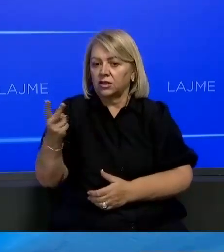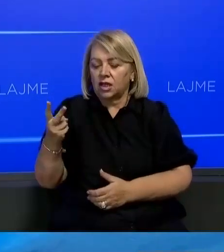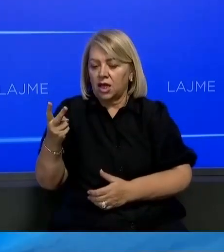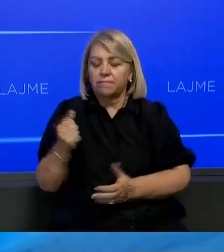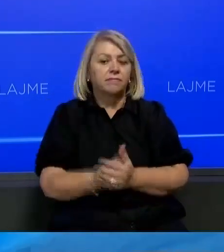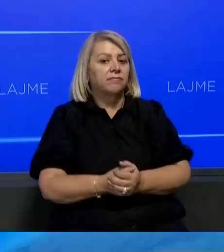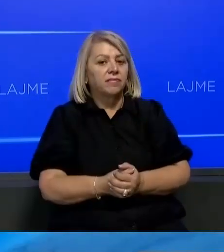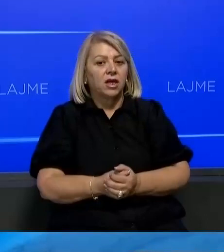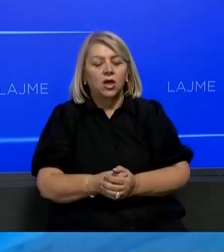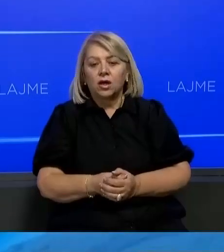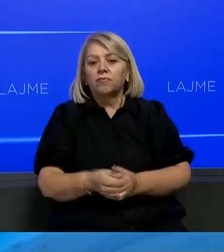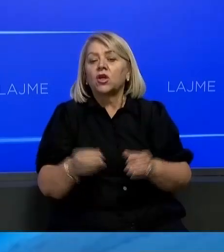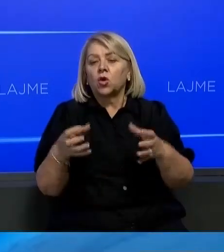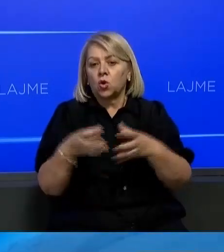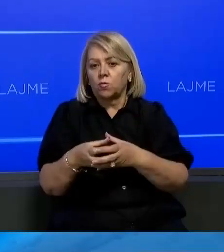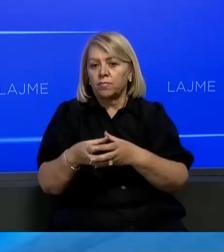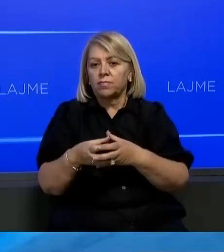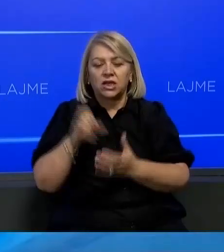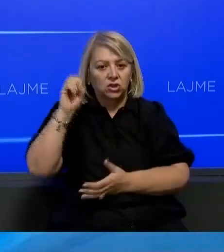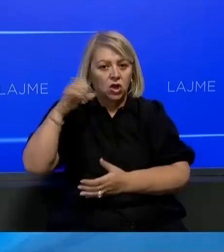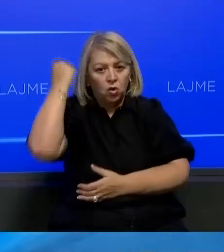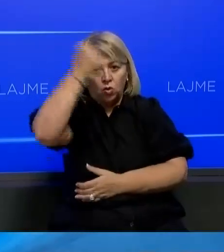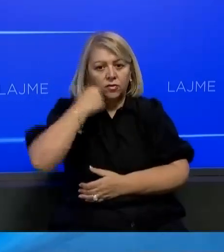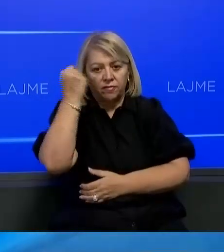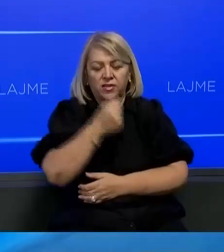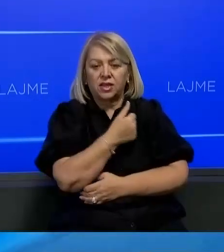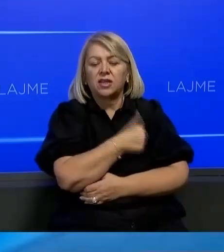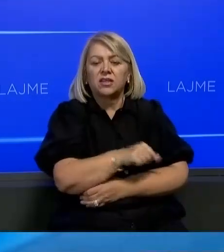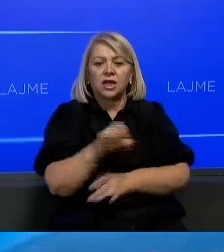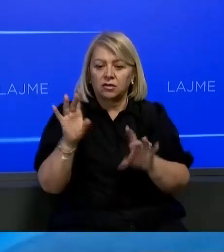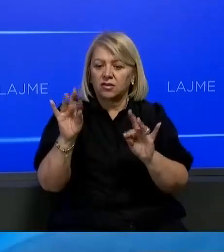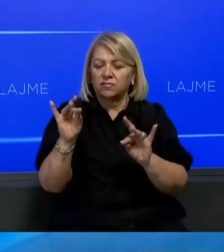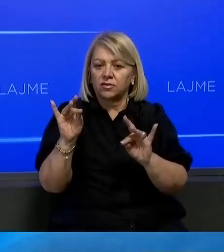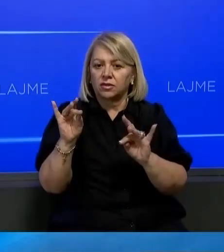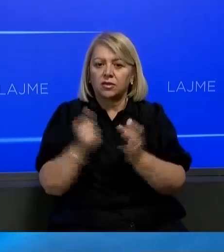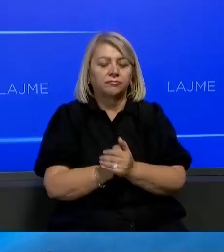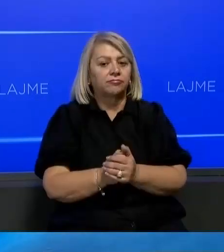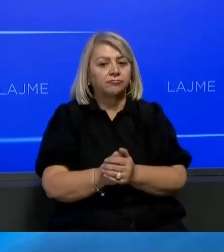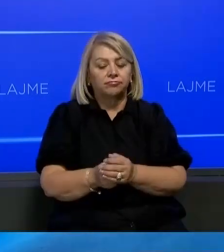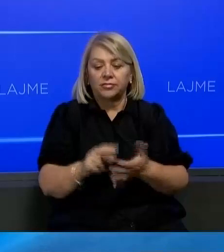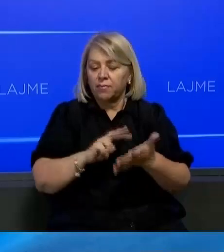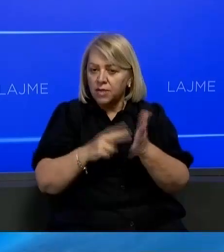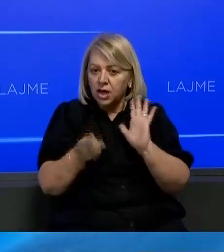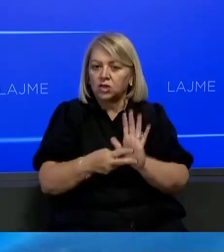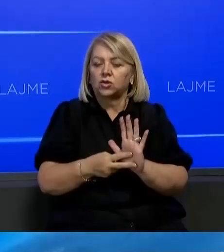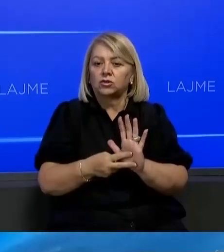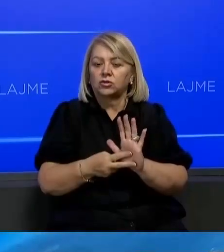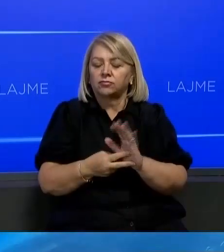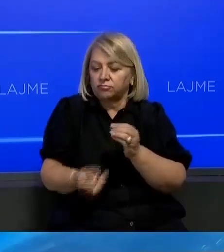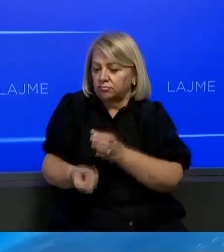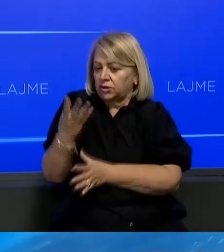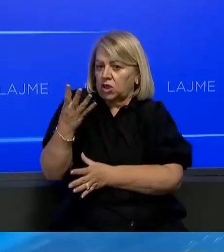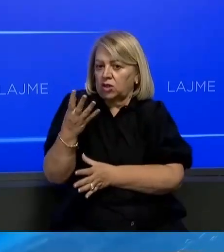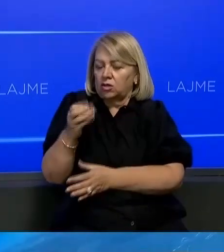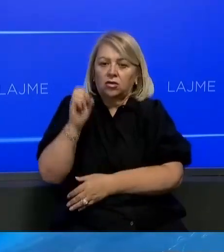dekarbonizimi për bënd rrugën e reja energetike të Kosovës. Brënda 10 viteve, ne planifikojmë të prodojmë 1400 MW kapacitetet e